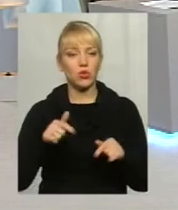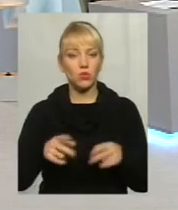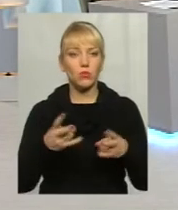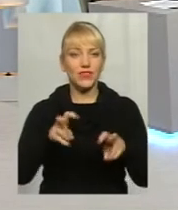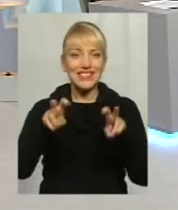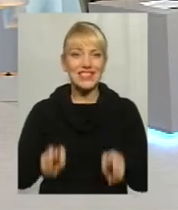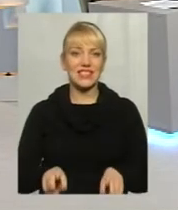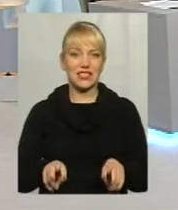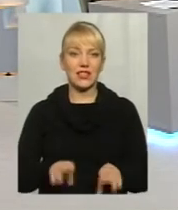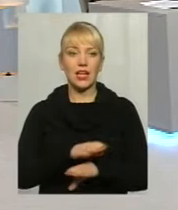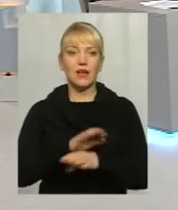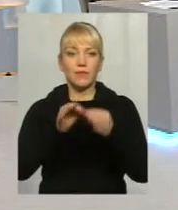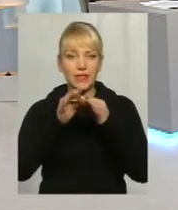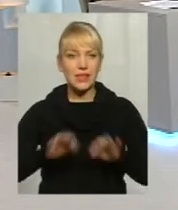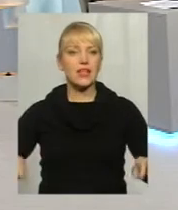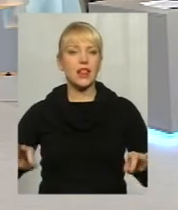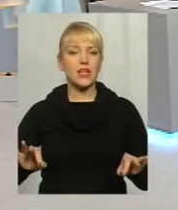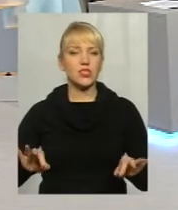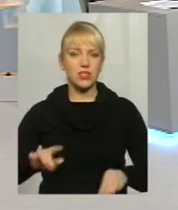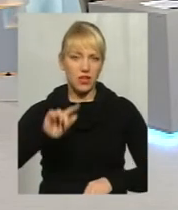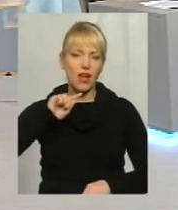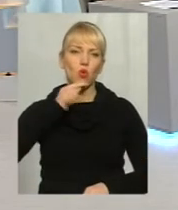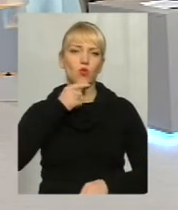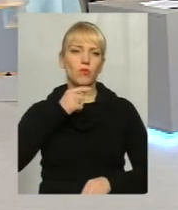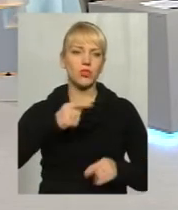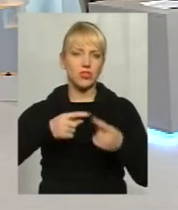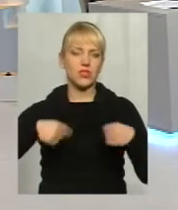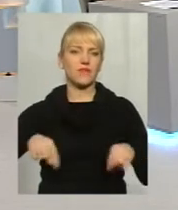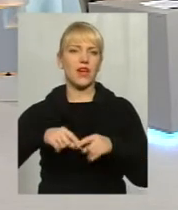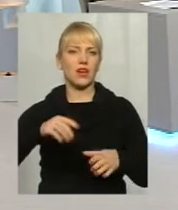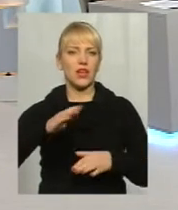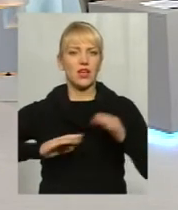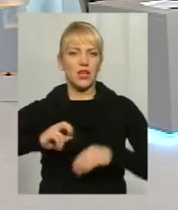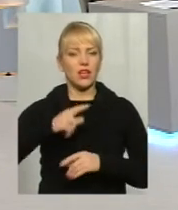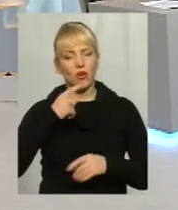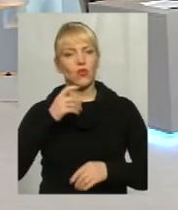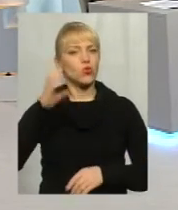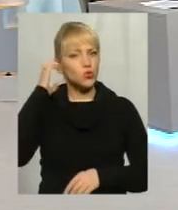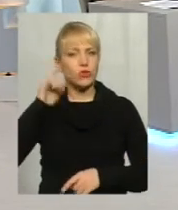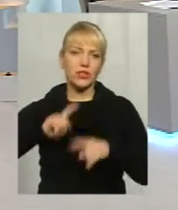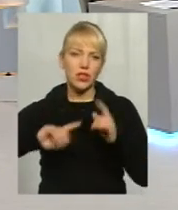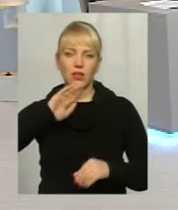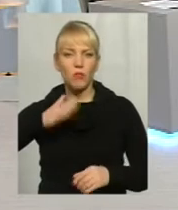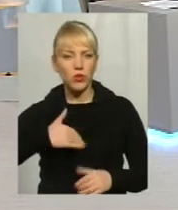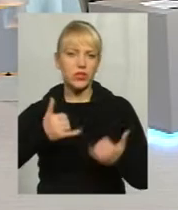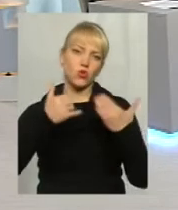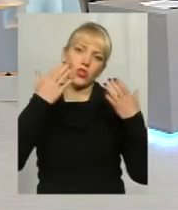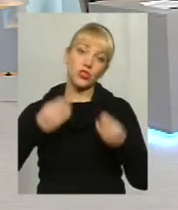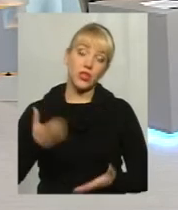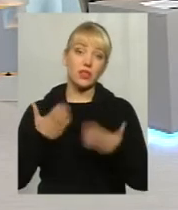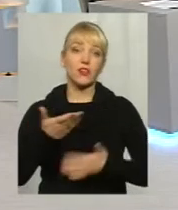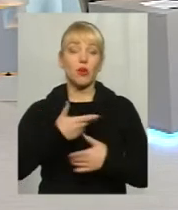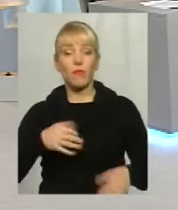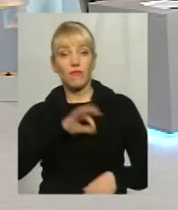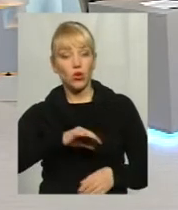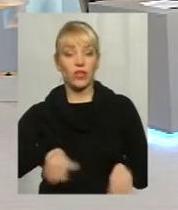незалежний економічний експерт і повинен сказати, що на сьогоднішній день, якщо ми використовуємо